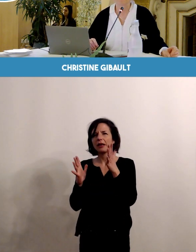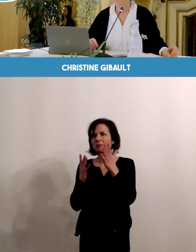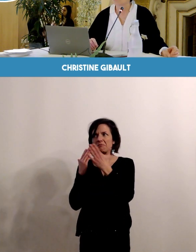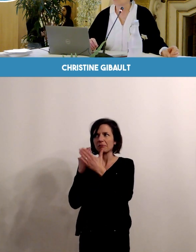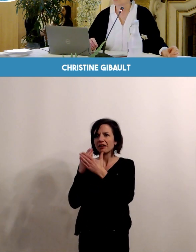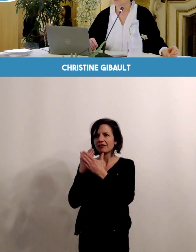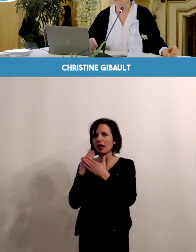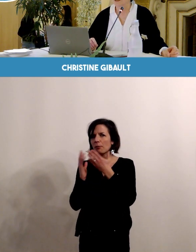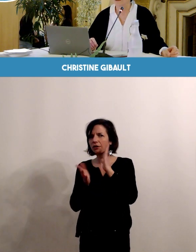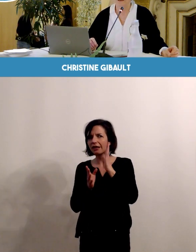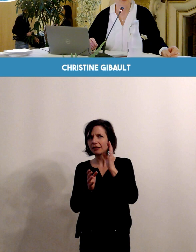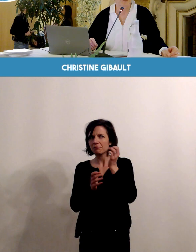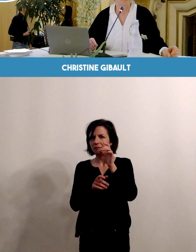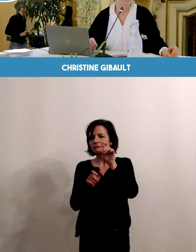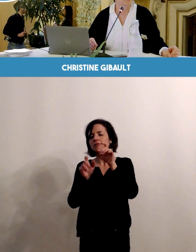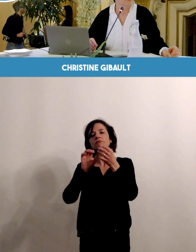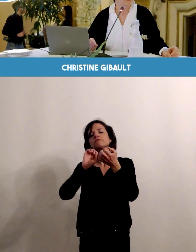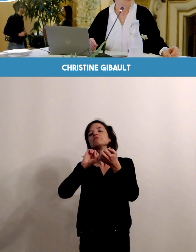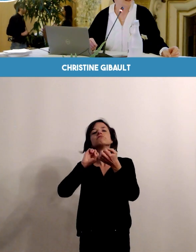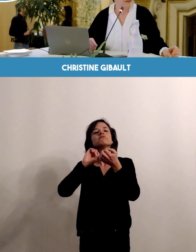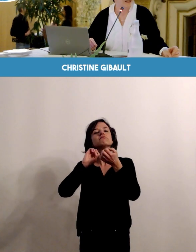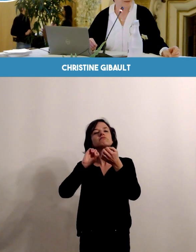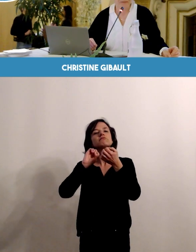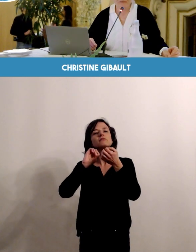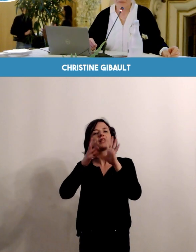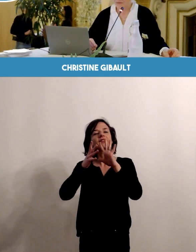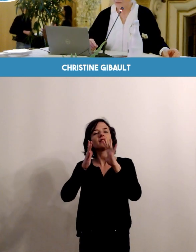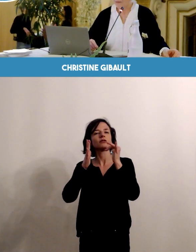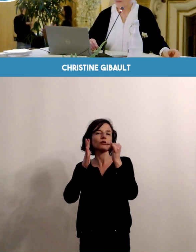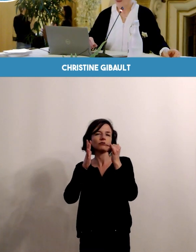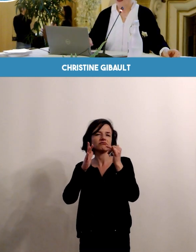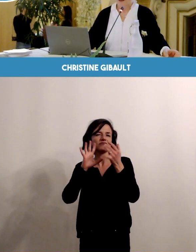sur la chaîne de la ville.